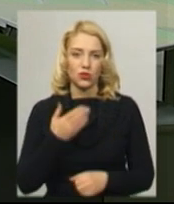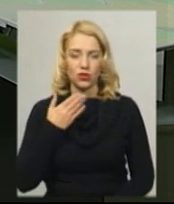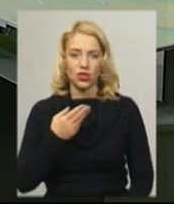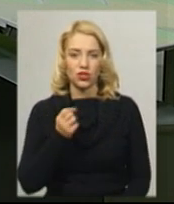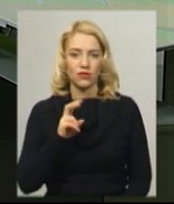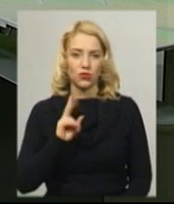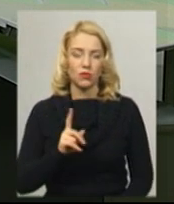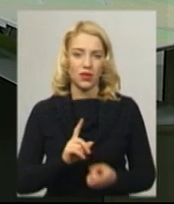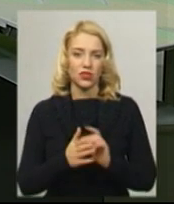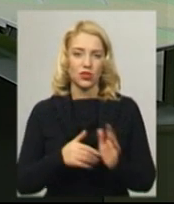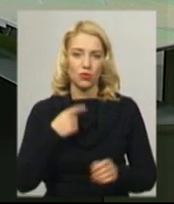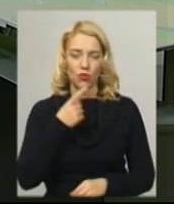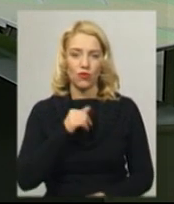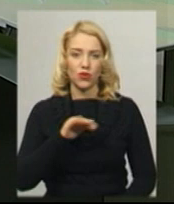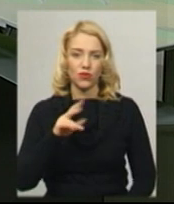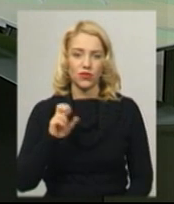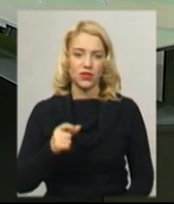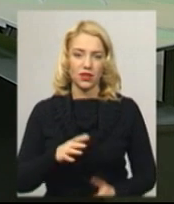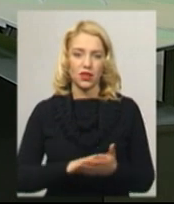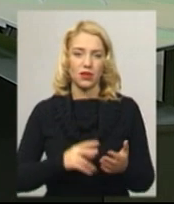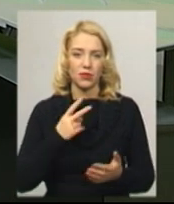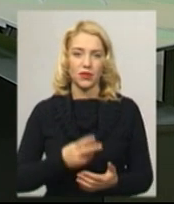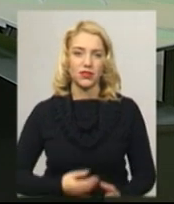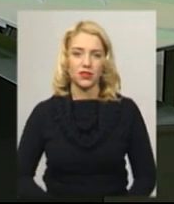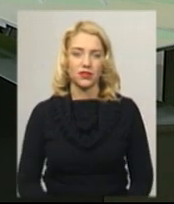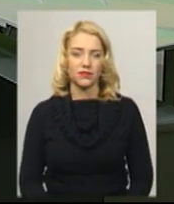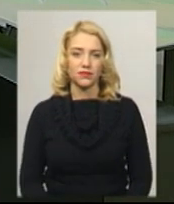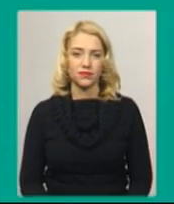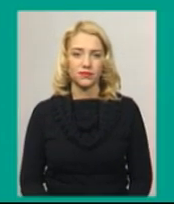Шевчук, на жесту умову перекладає Оксана Фіновська. Далі ви побачите.